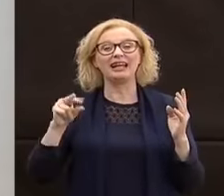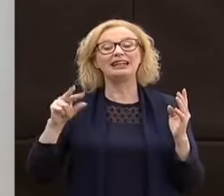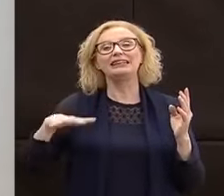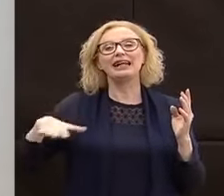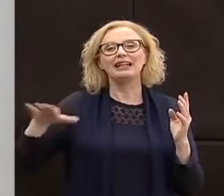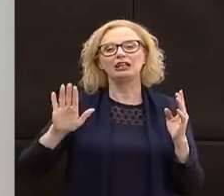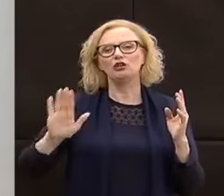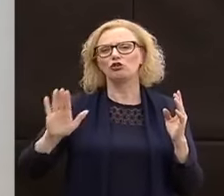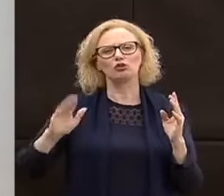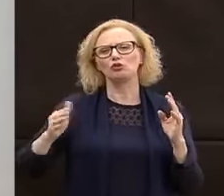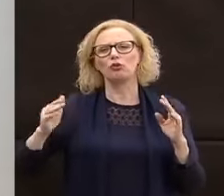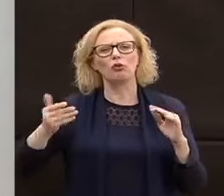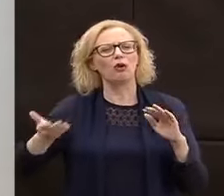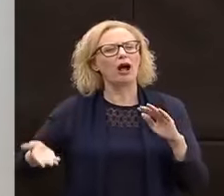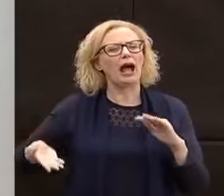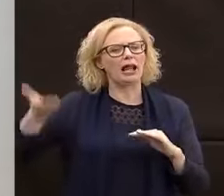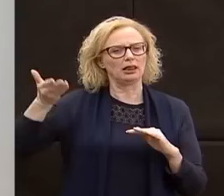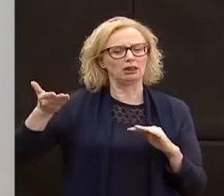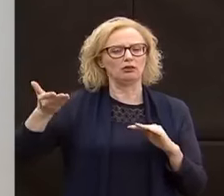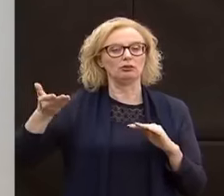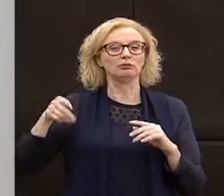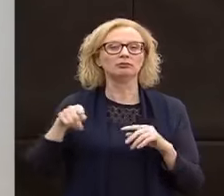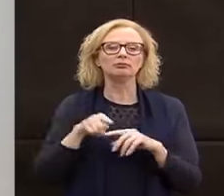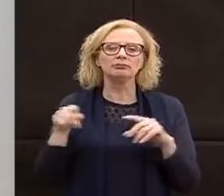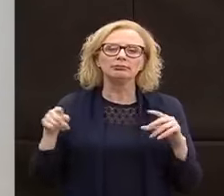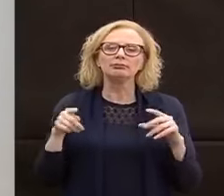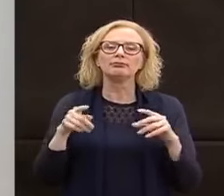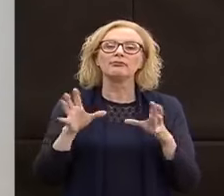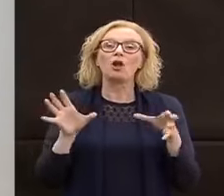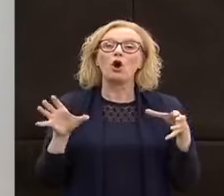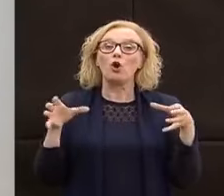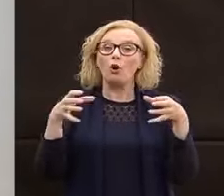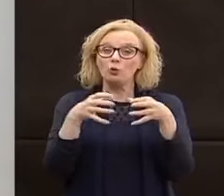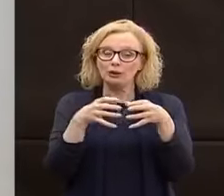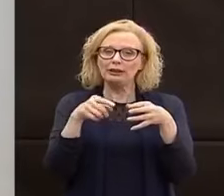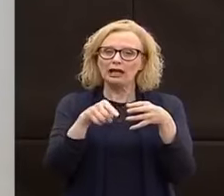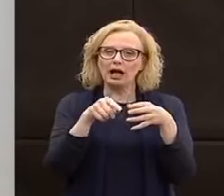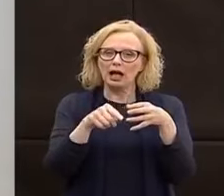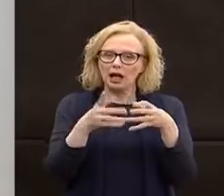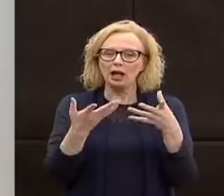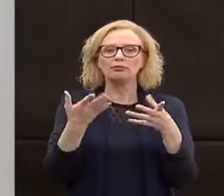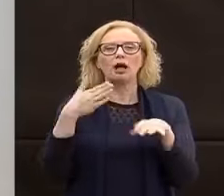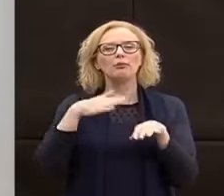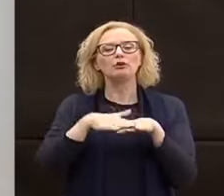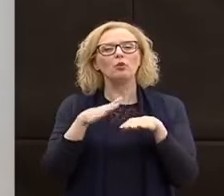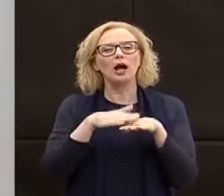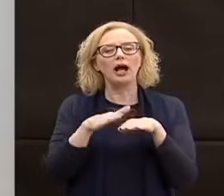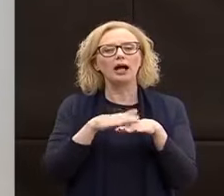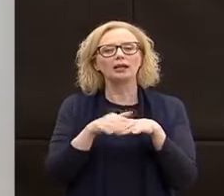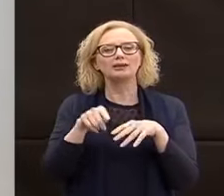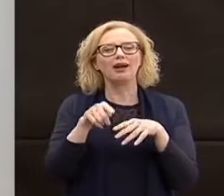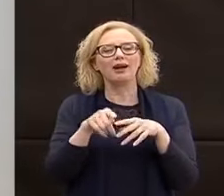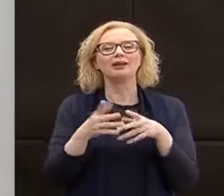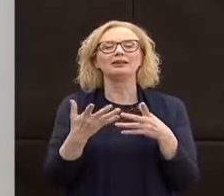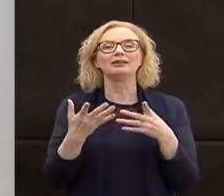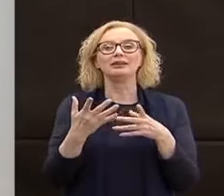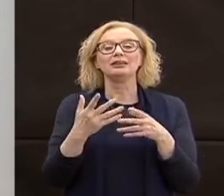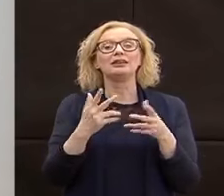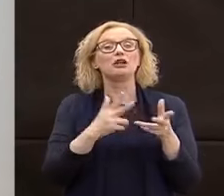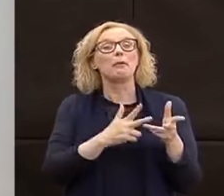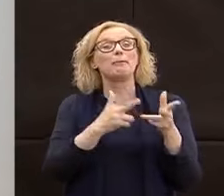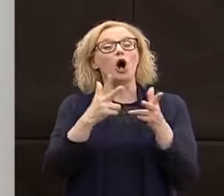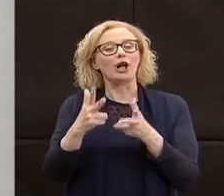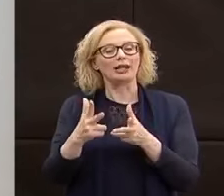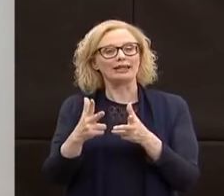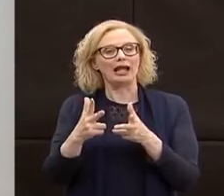è il livello più alto, vissute da una comunità che quotidianamente porta, e uso il presente,